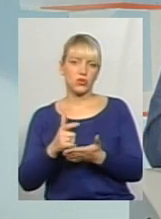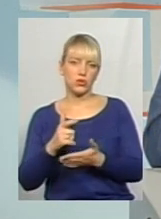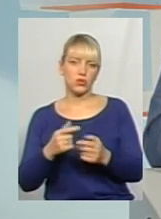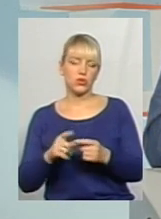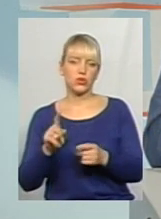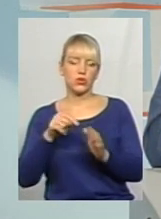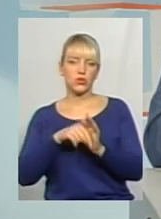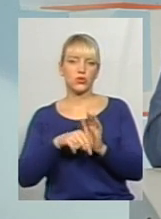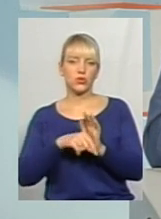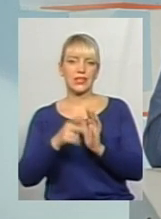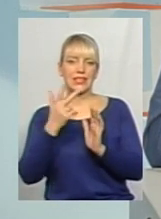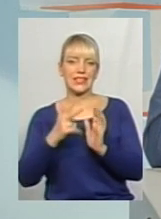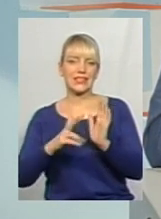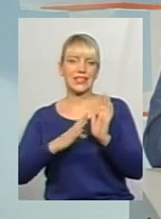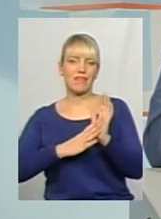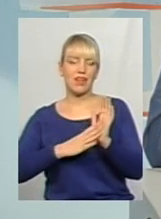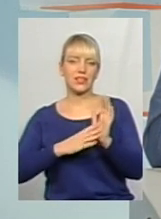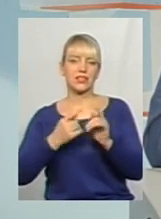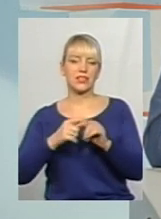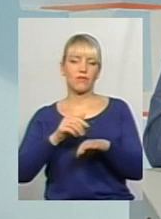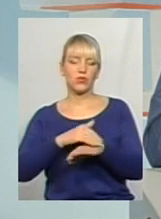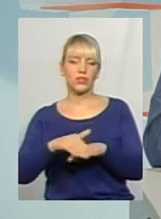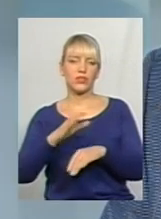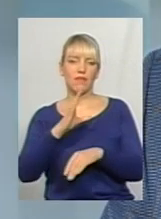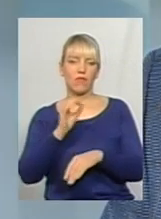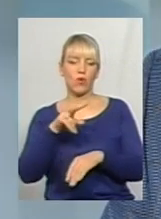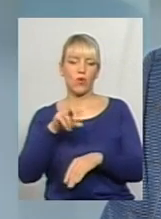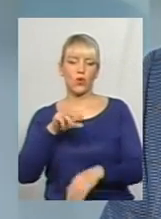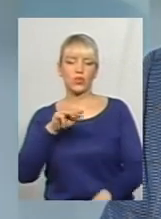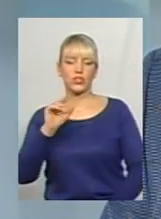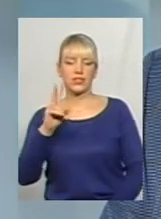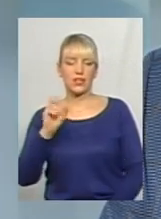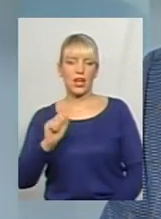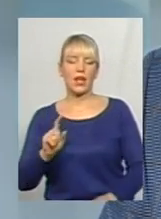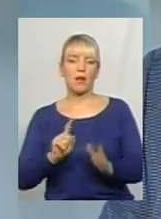39 маршруту, це безпосередньо вулиця Волочийська і маршруту номер 50, це також, який